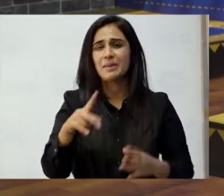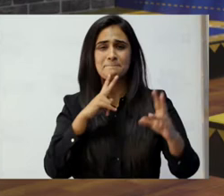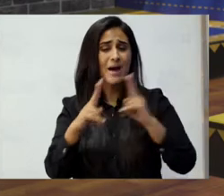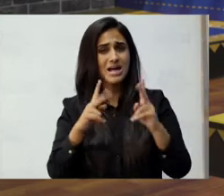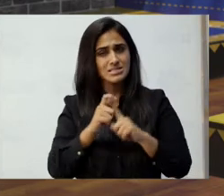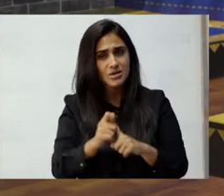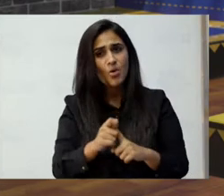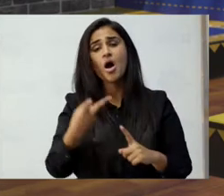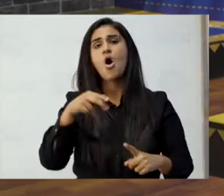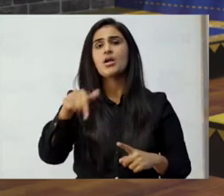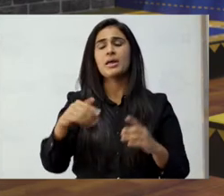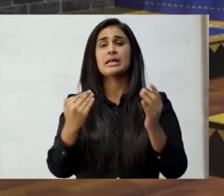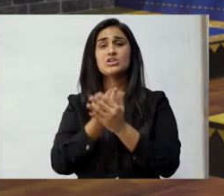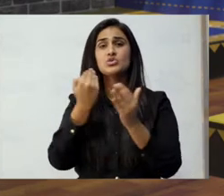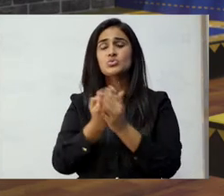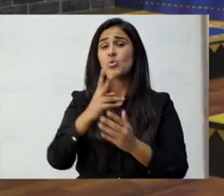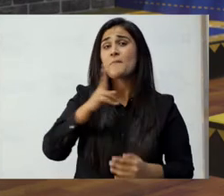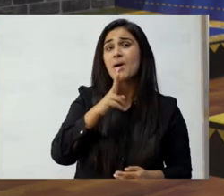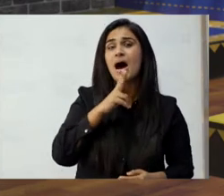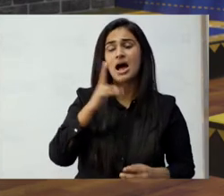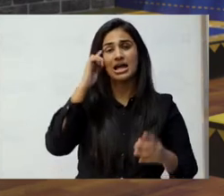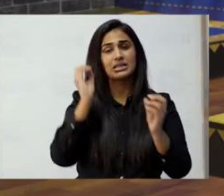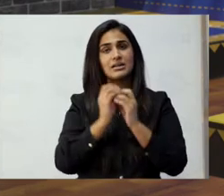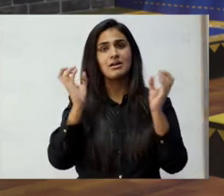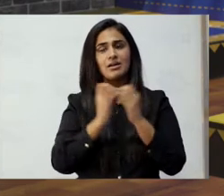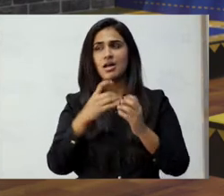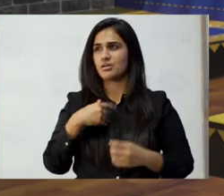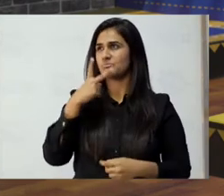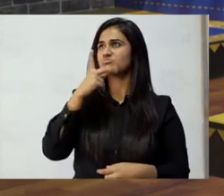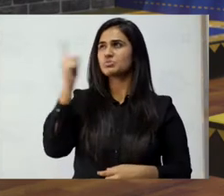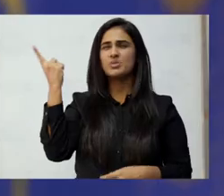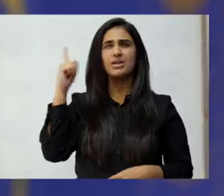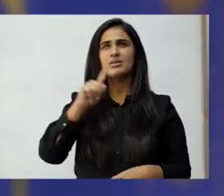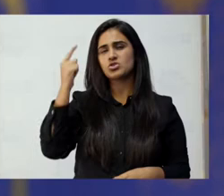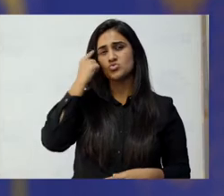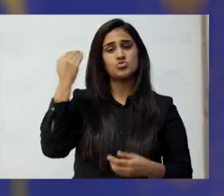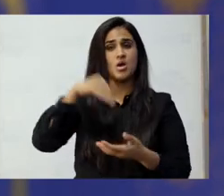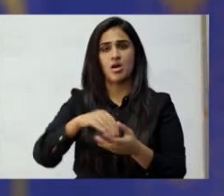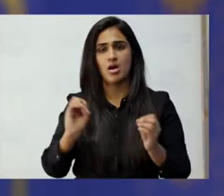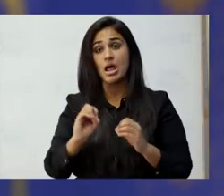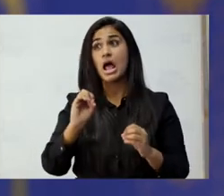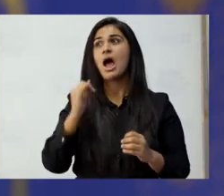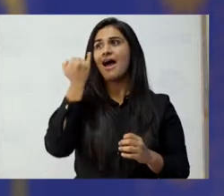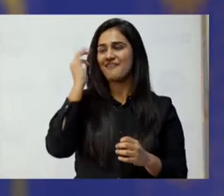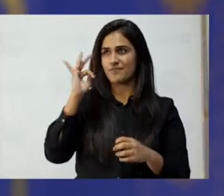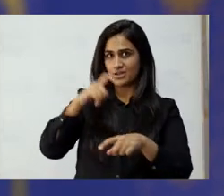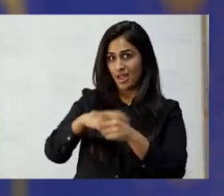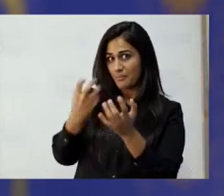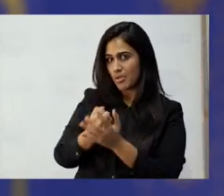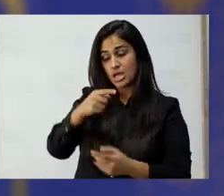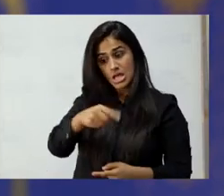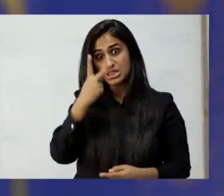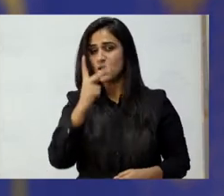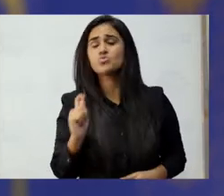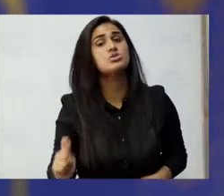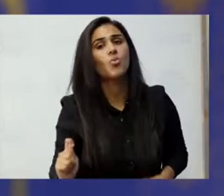اس نے بڑی نئی پرتیں نئی باتیں کھولی جن کے بارے میں ہم کبھی غور نہیں کرتے موقع ملے